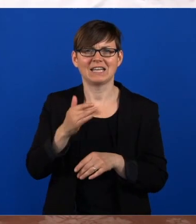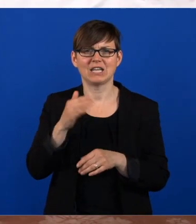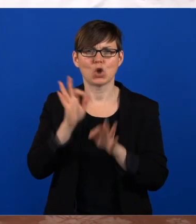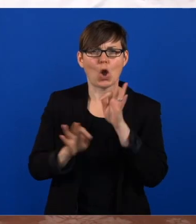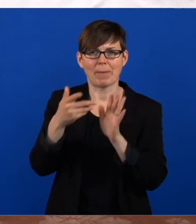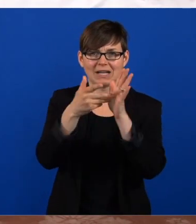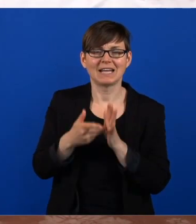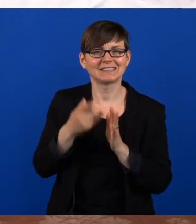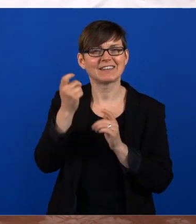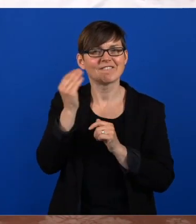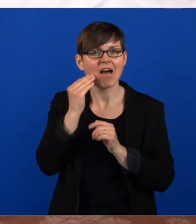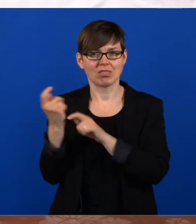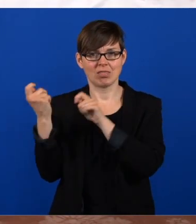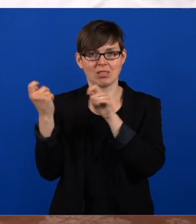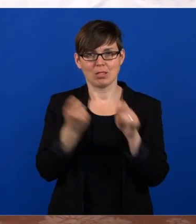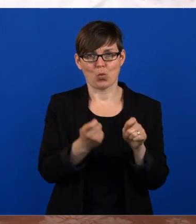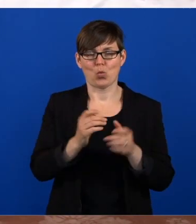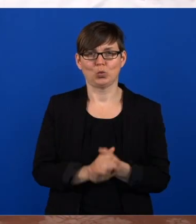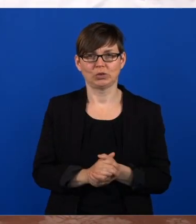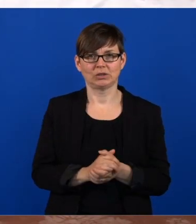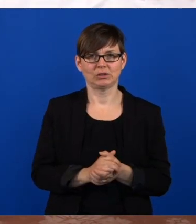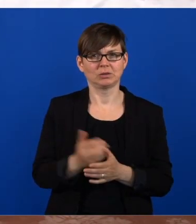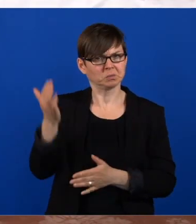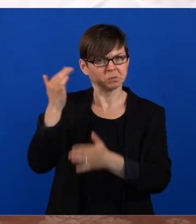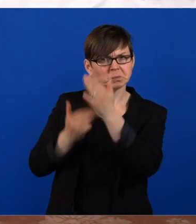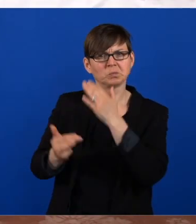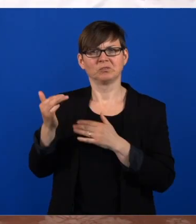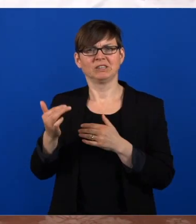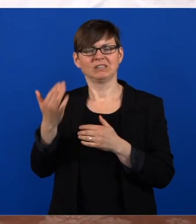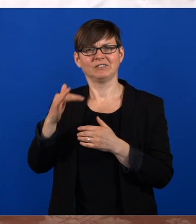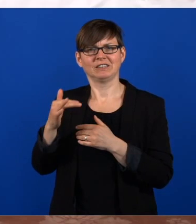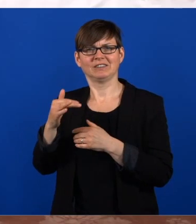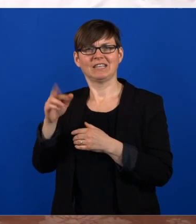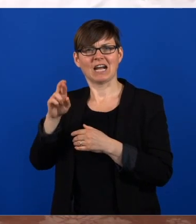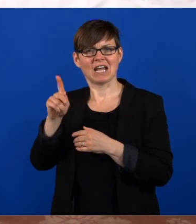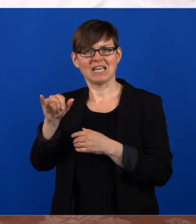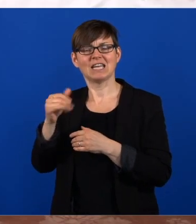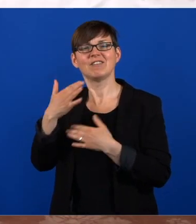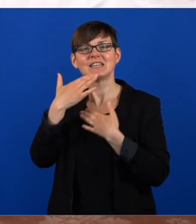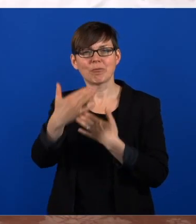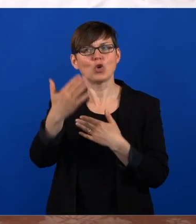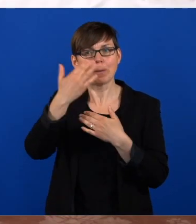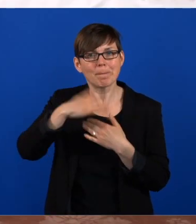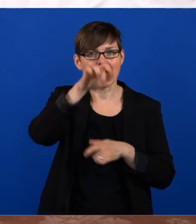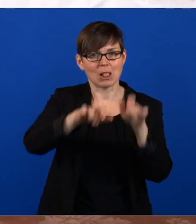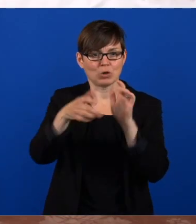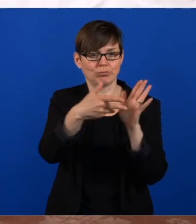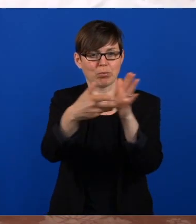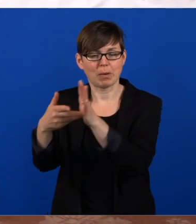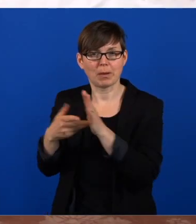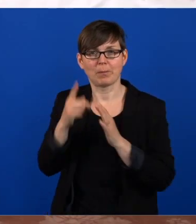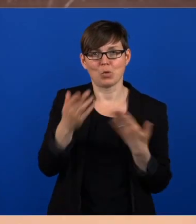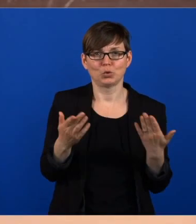empfohlen, dass deutlich breiter getestet werden muss, um eben diese verlässliche Datenbasis zu bekommen.